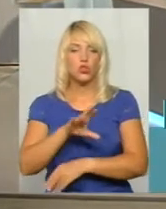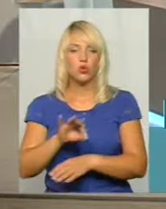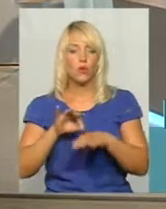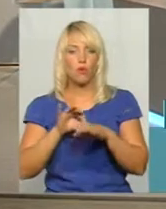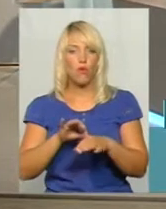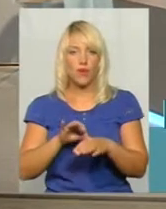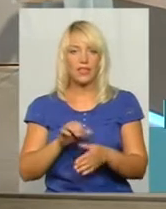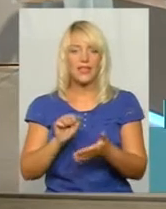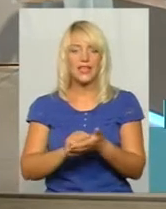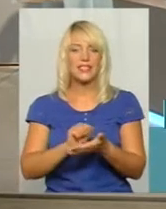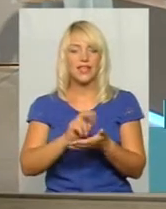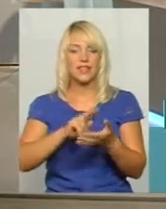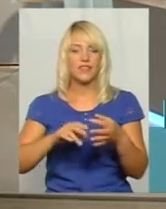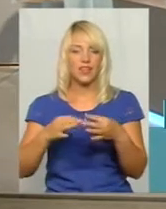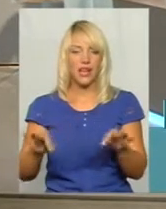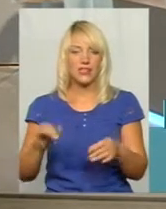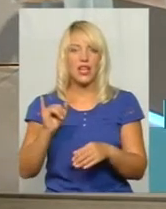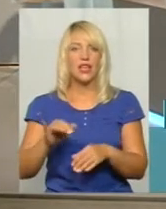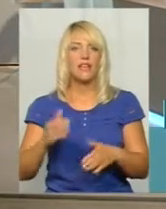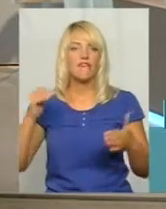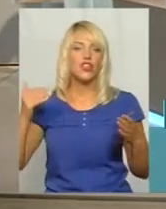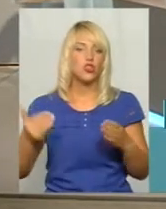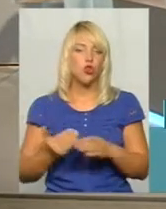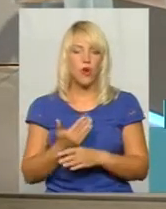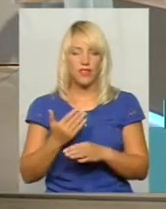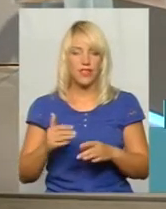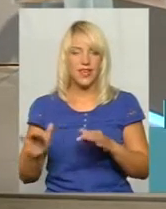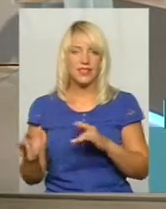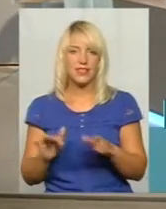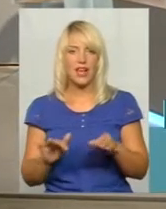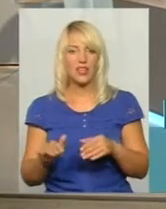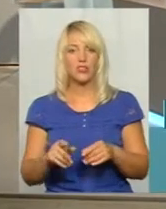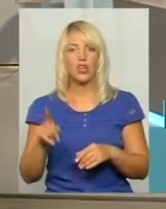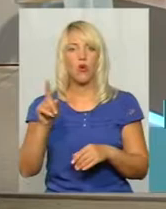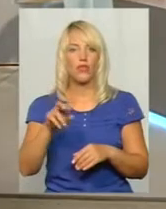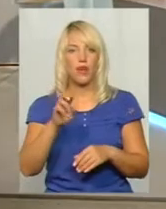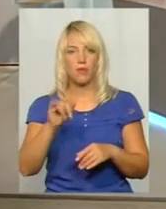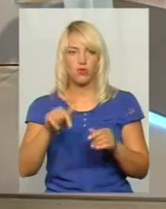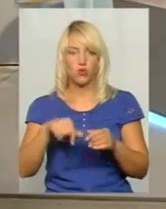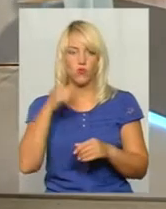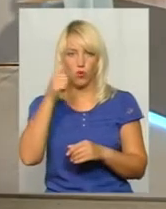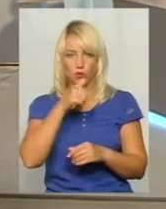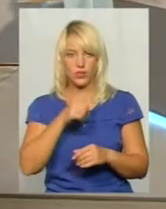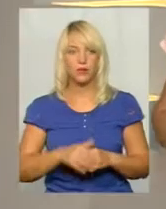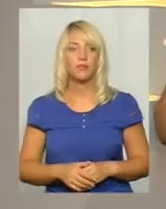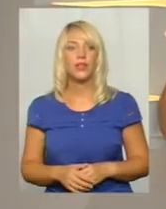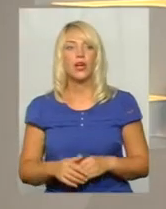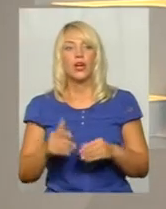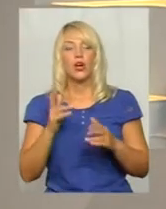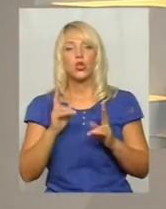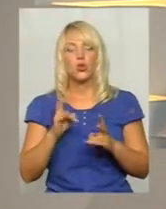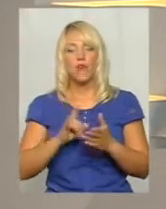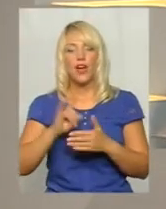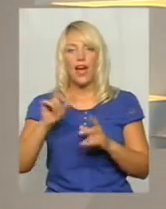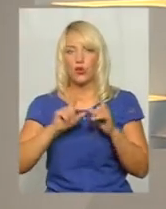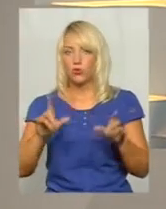і відновлення діяльності хоча б в цьому році по малій авіації. Для тих, хто в аеропорту Хмельницькому не